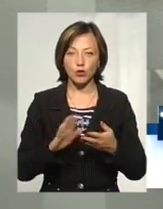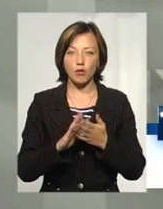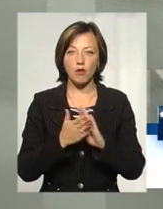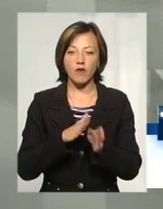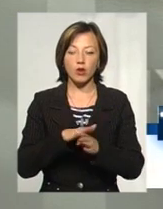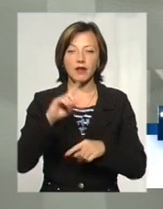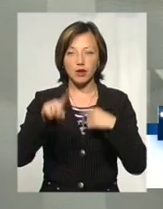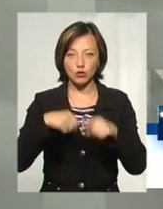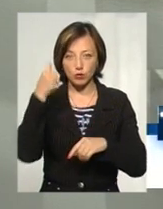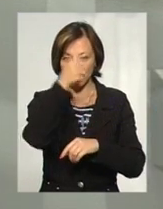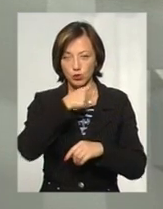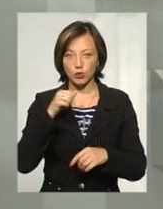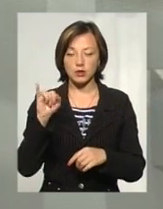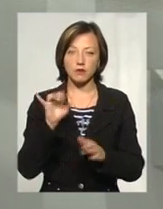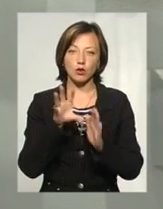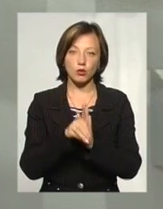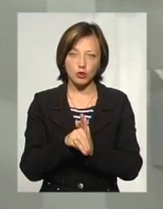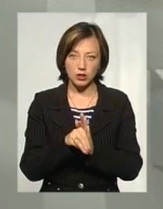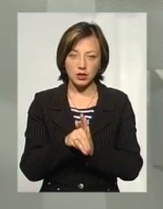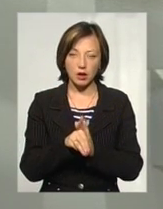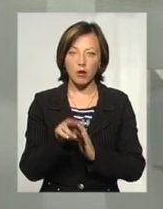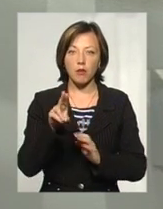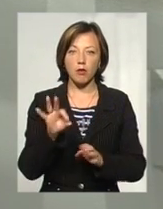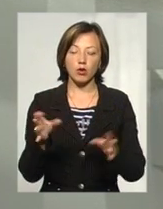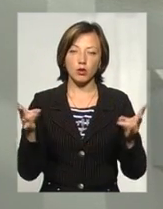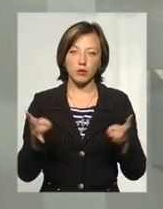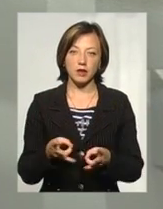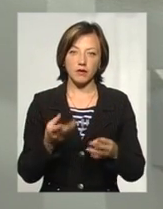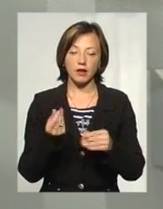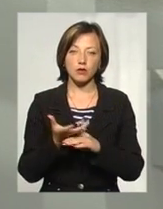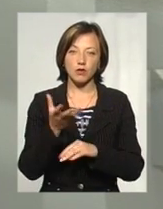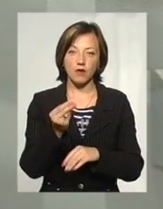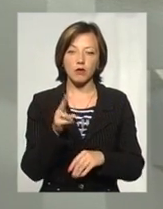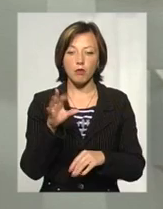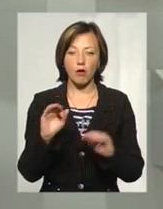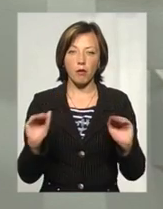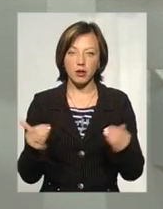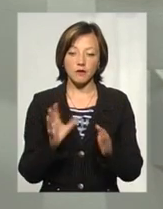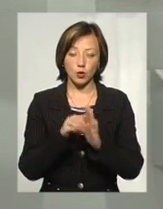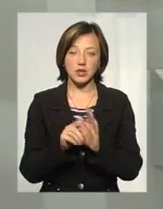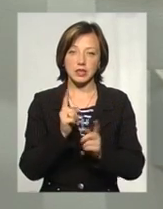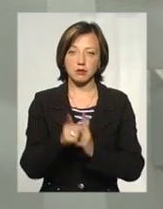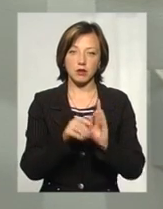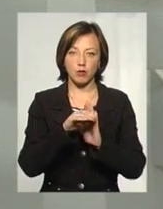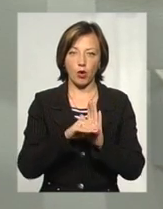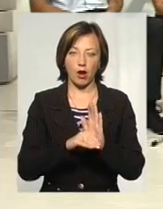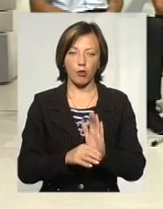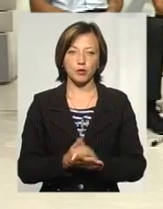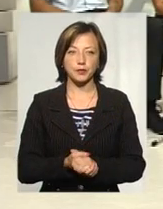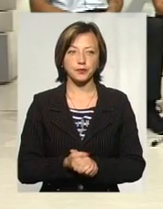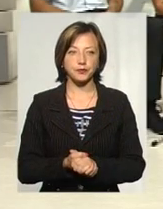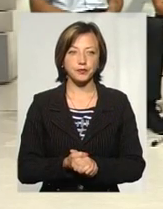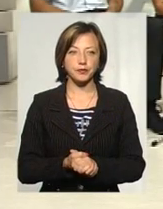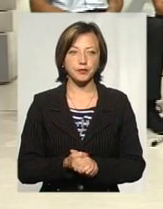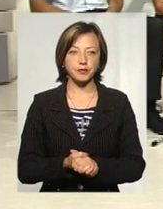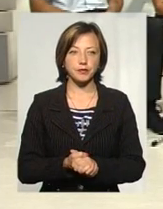наступному, в тому числі, і по необхідному фінансуванню, по обмеженню і вносити зміни програми за потребою. Скажіть,